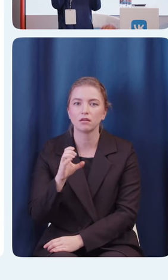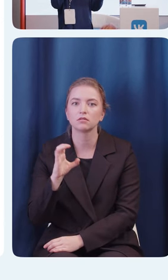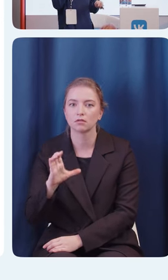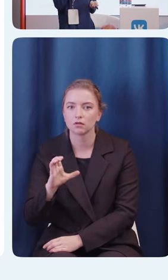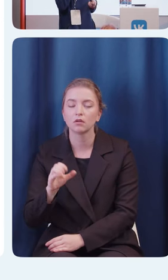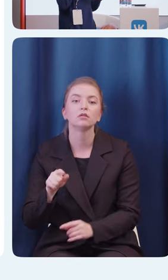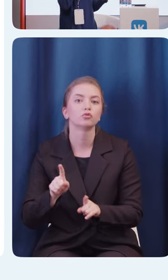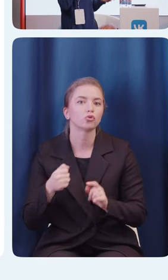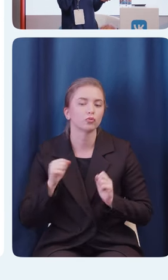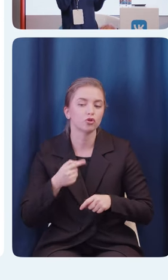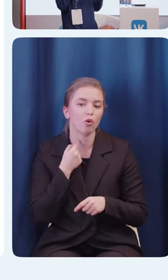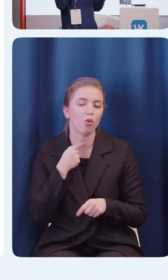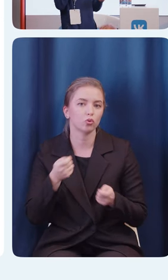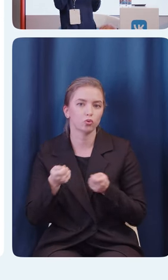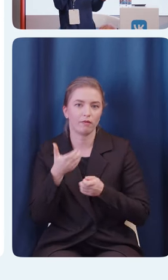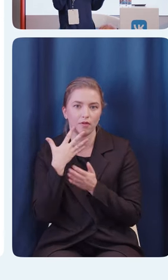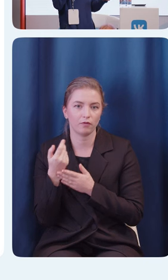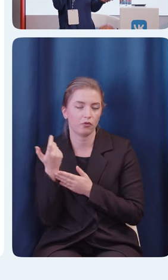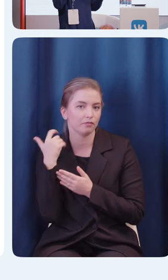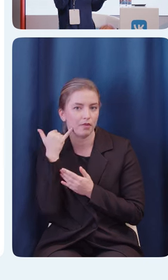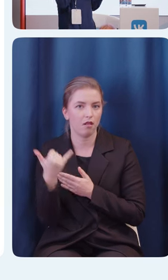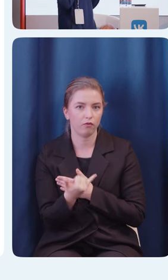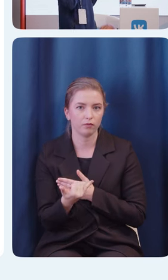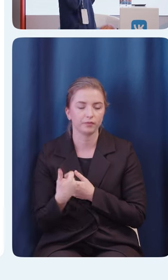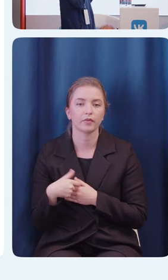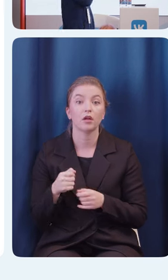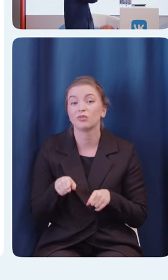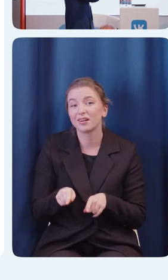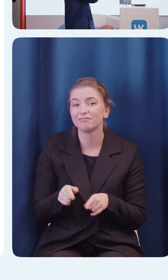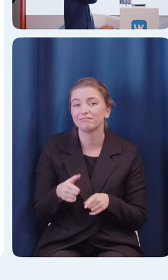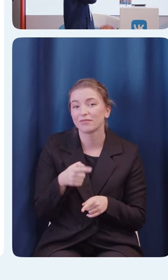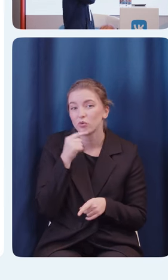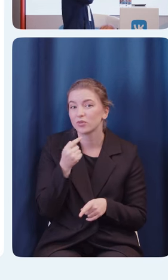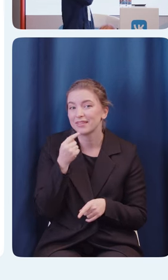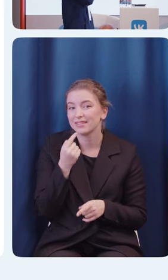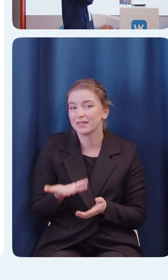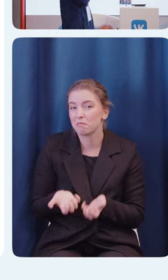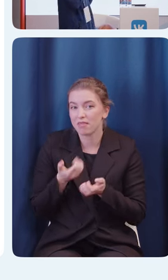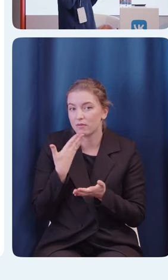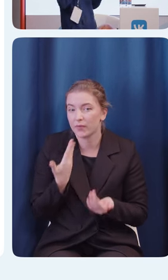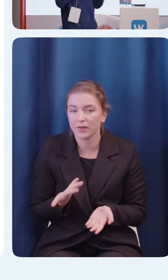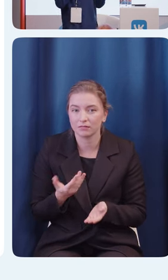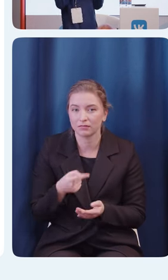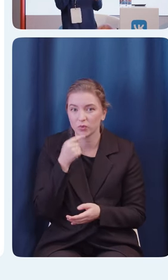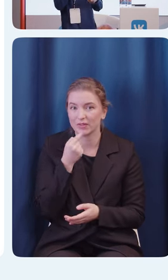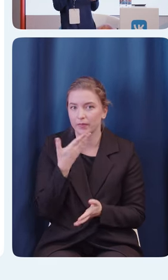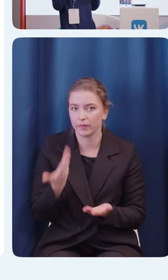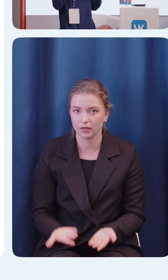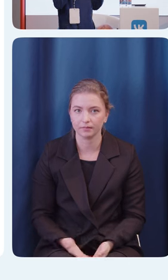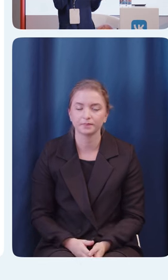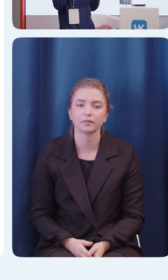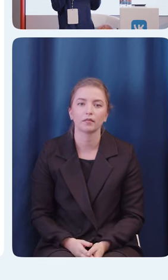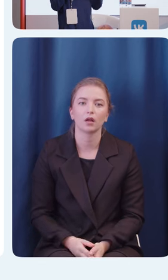помощью голоса. Но, к сожалению, не имеет пока что поддержки русского языка. Lookout – это сервис,